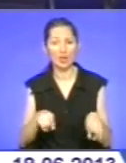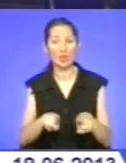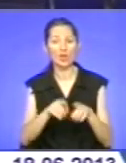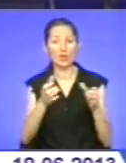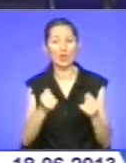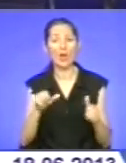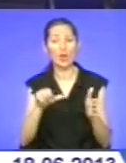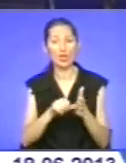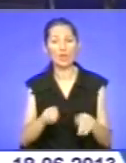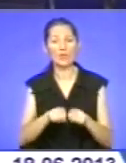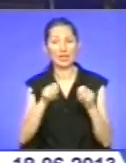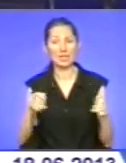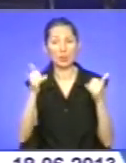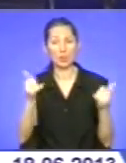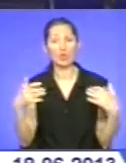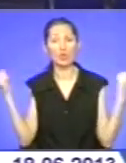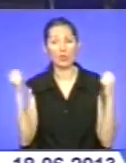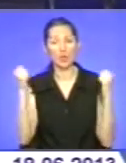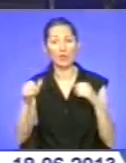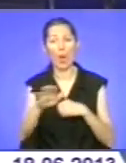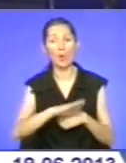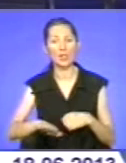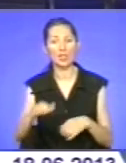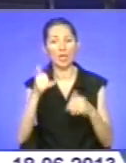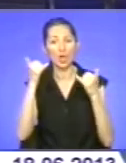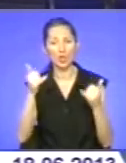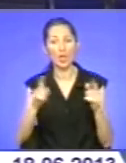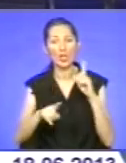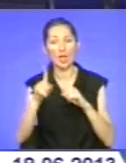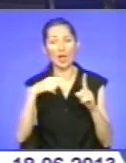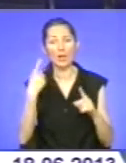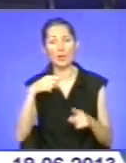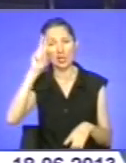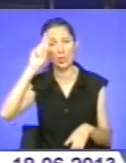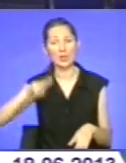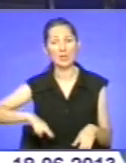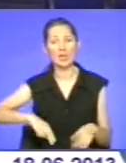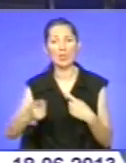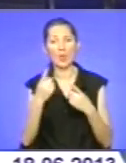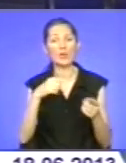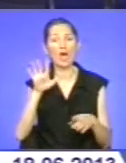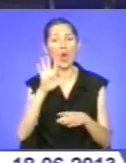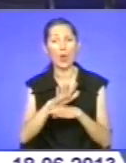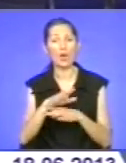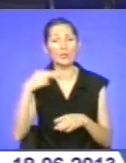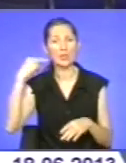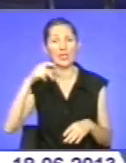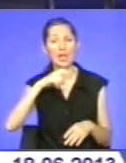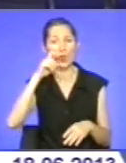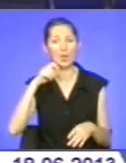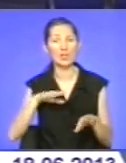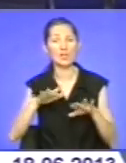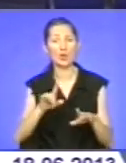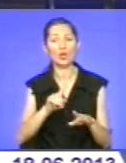майданчика. І сьогодні на нараді обласній державній адміністрації обговорили указ президента України про заходи